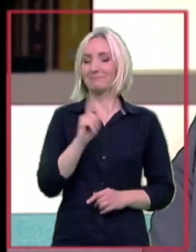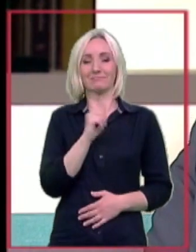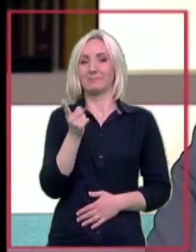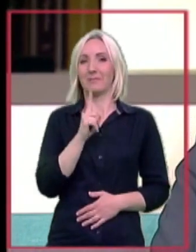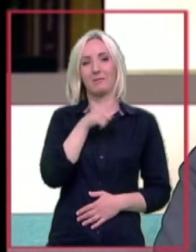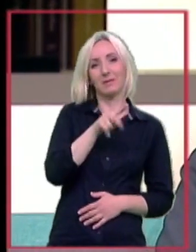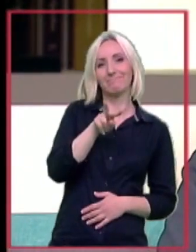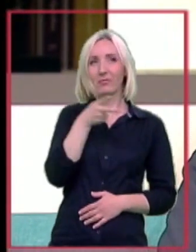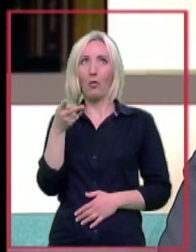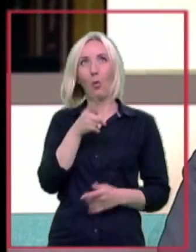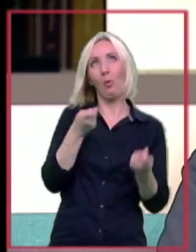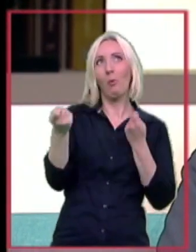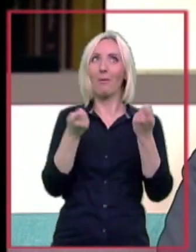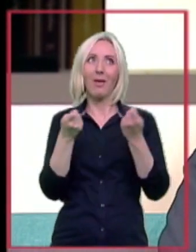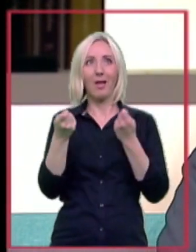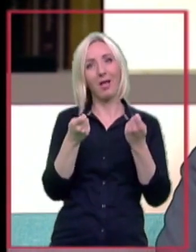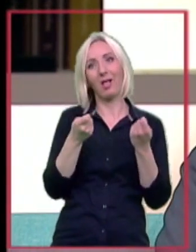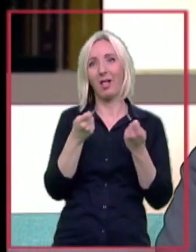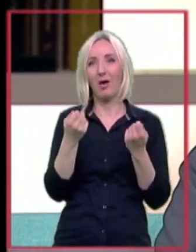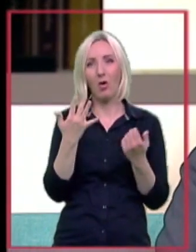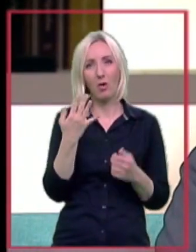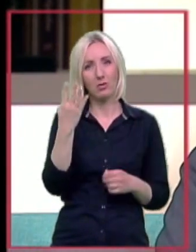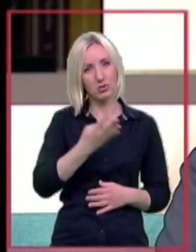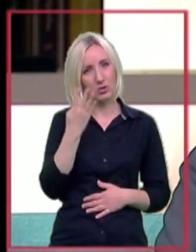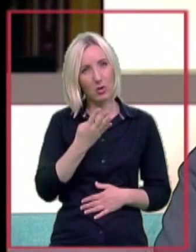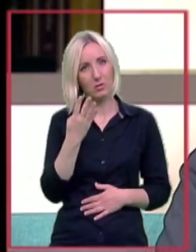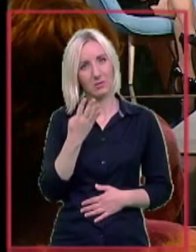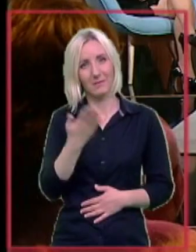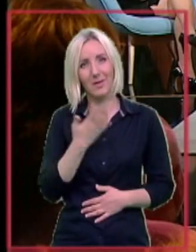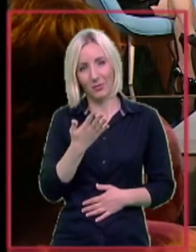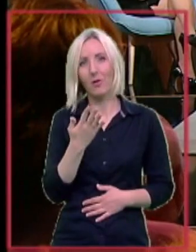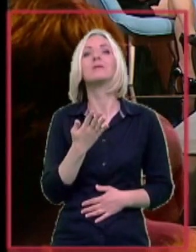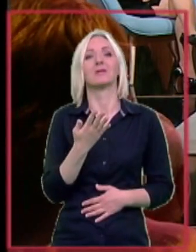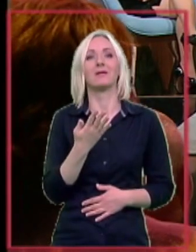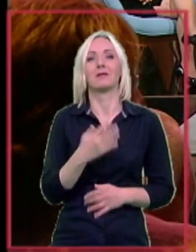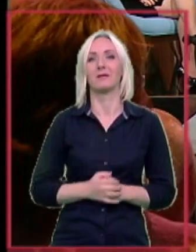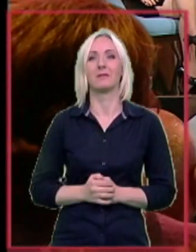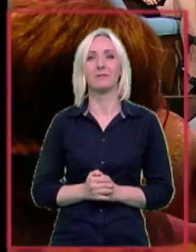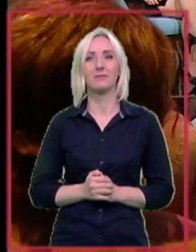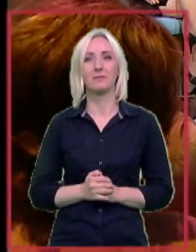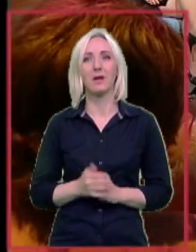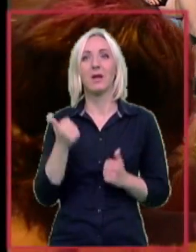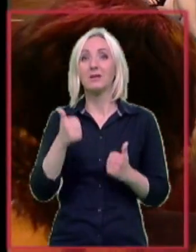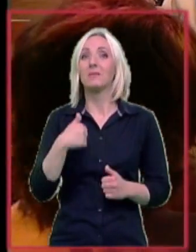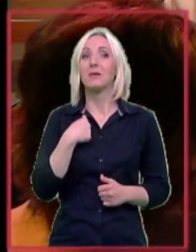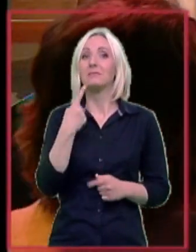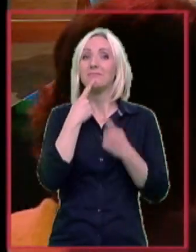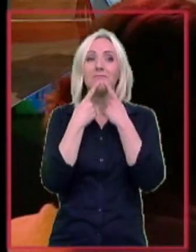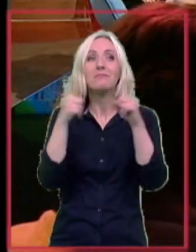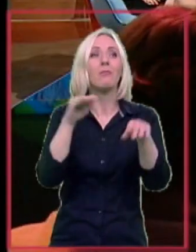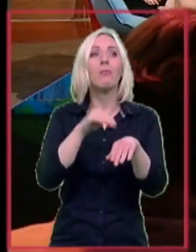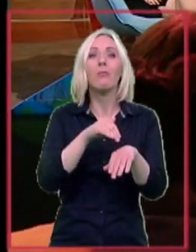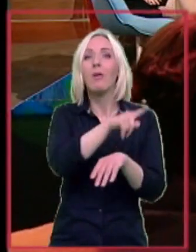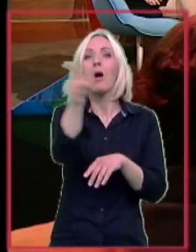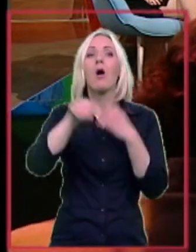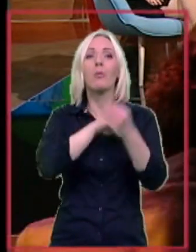se... Dvoumila, Dvoumila, dve to tri godine, četiri, ba dosta je bilo. Dosta dugo. Ali ja bih volila sada poštite poruku roditeljima koji